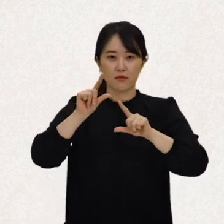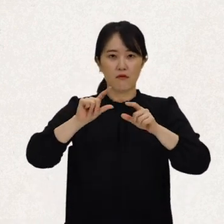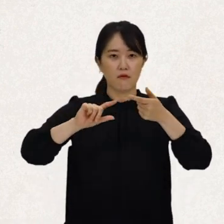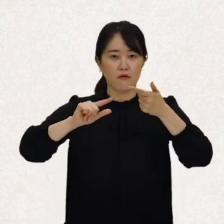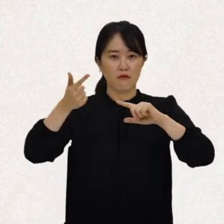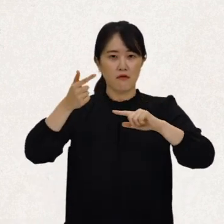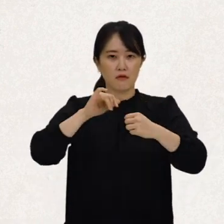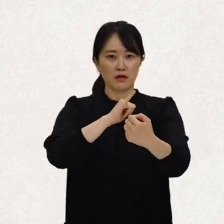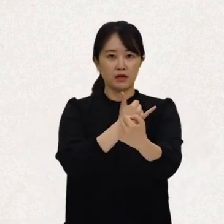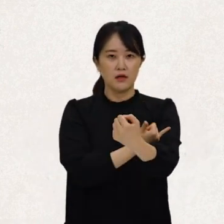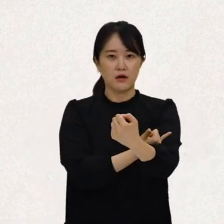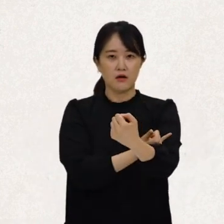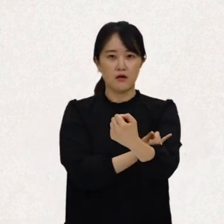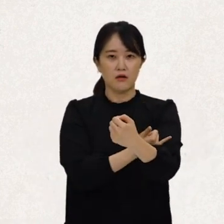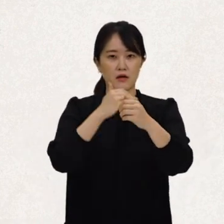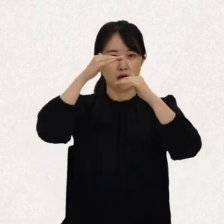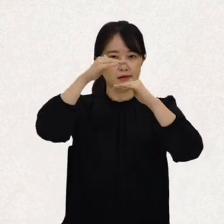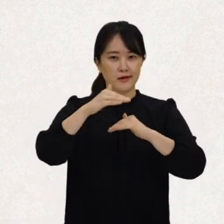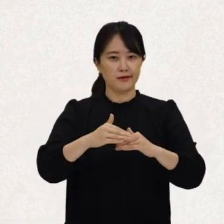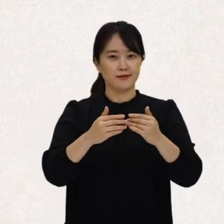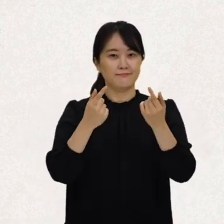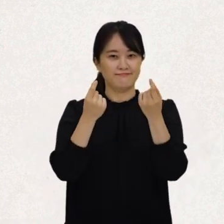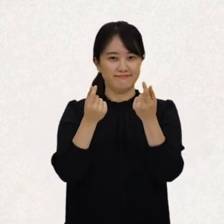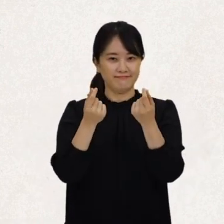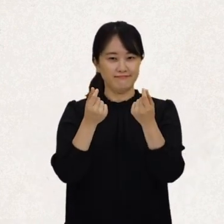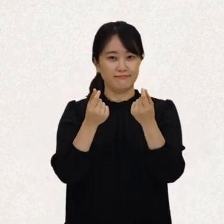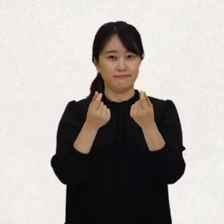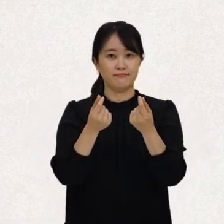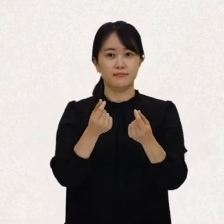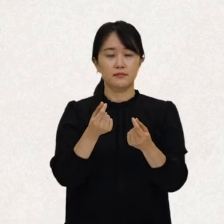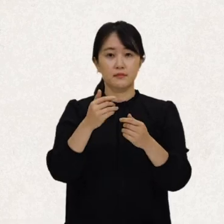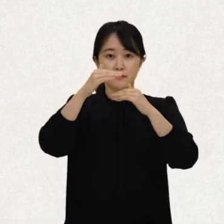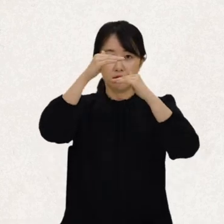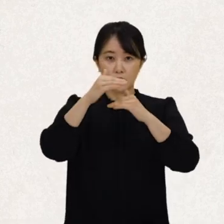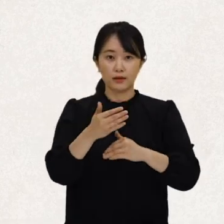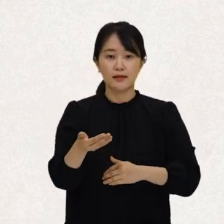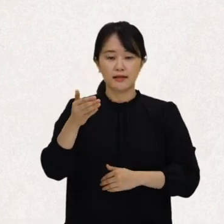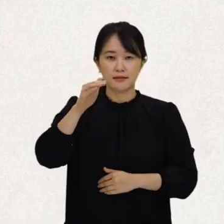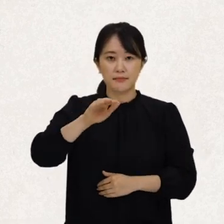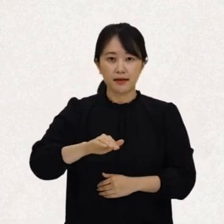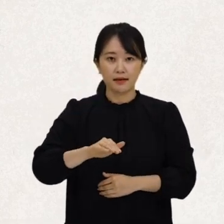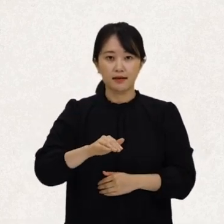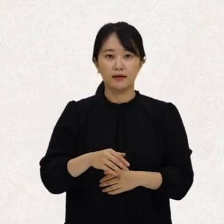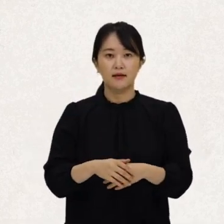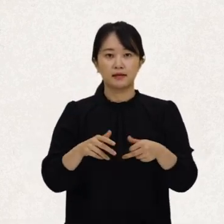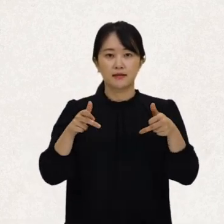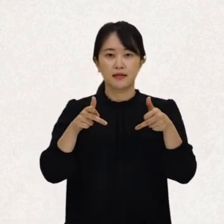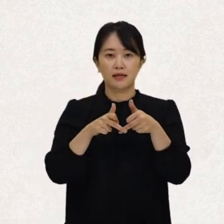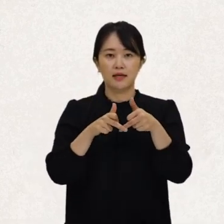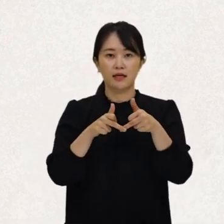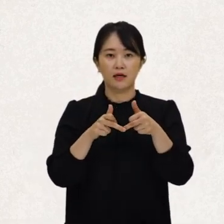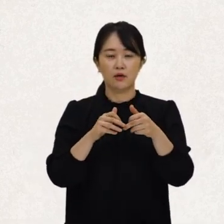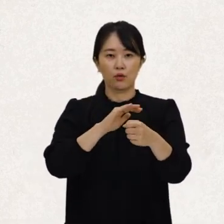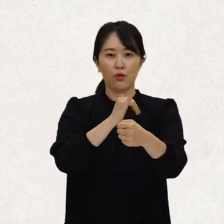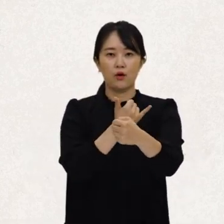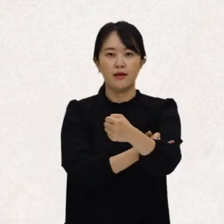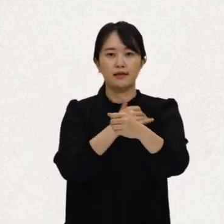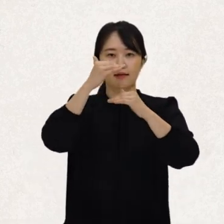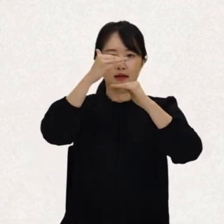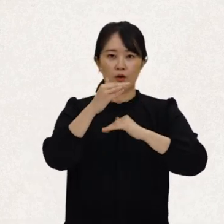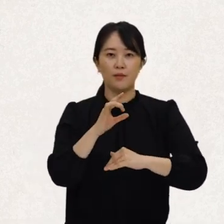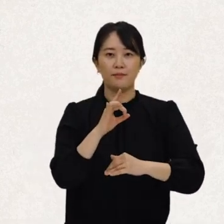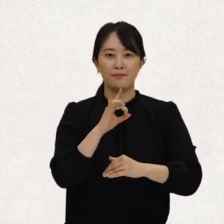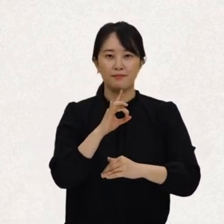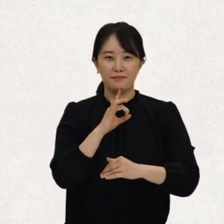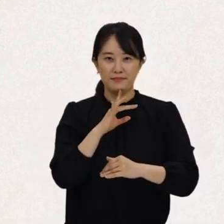인권협약에 있는 조항과 일치하는 내용으로 구성되어 있지만, 유엔 장애인권리협약만의 독특한 주제를 다루는